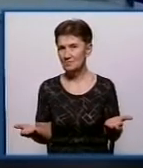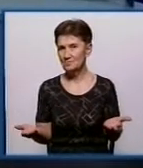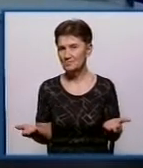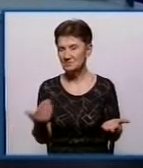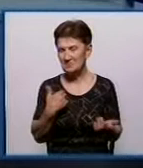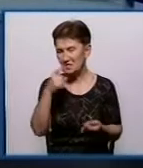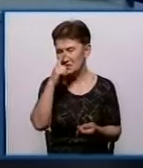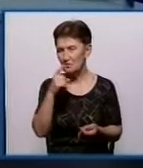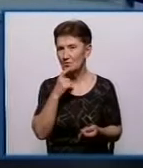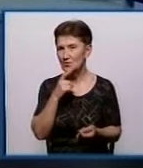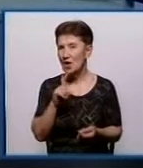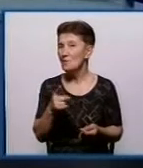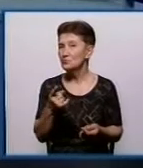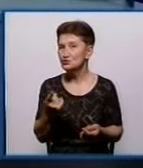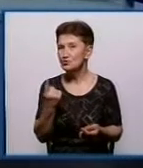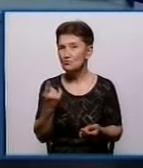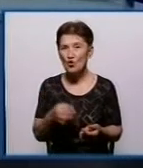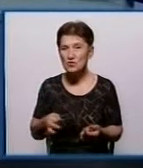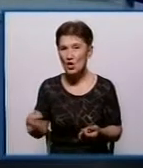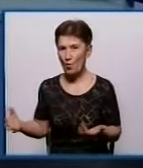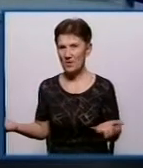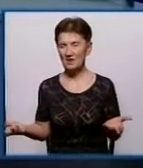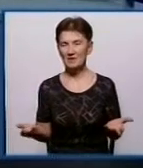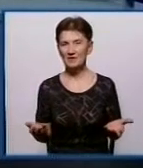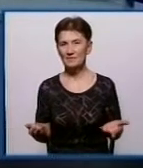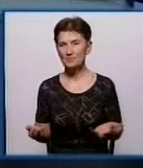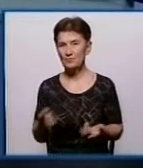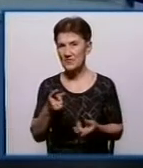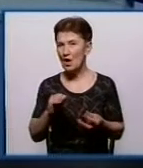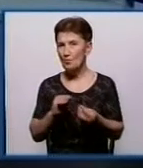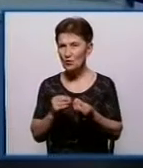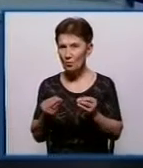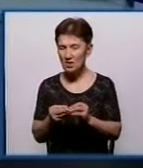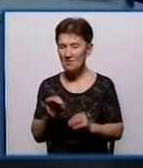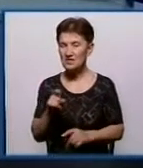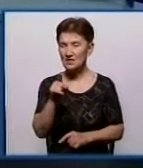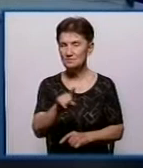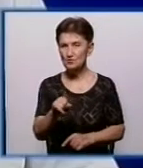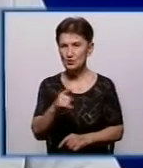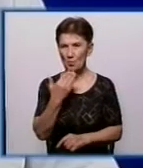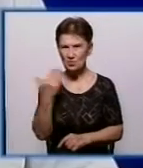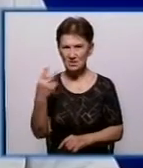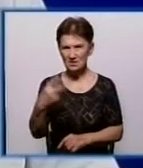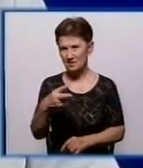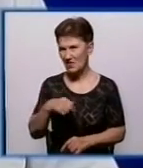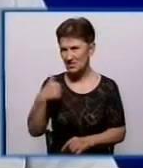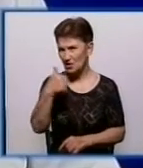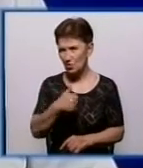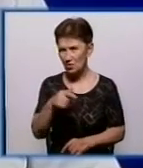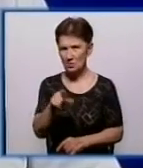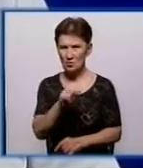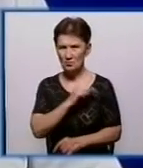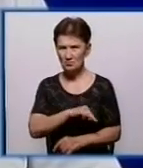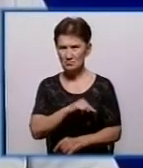не розумію, чому навіть кілька копій, як справді? Я ж кажу, проблематика в тому, що ми працюємо останні 20 років, Дніпро-Кіровоград працює